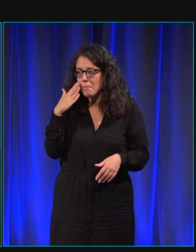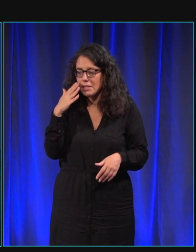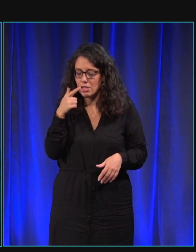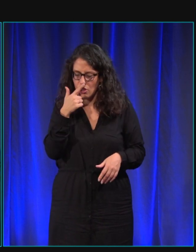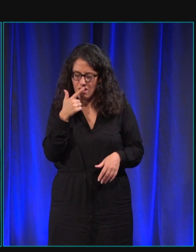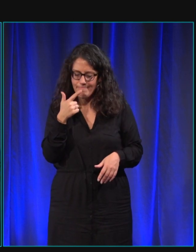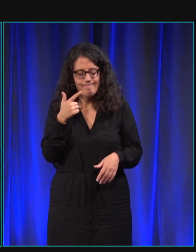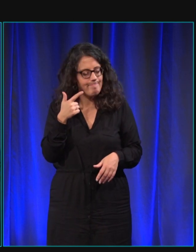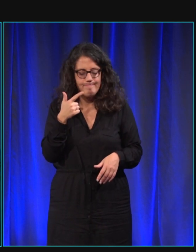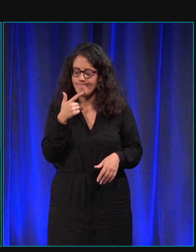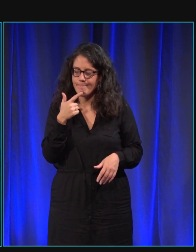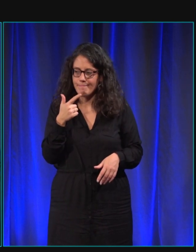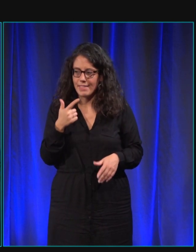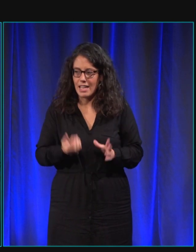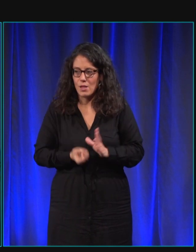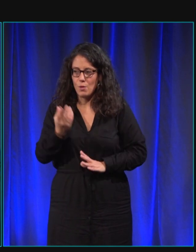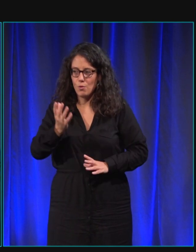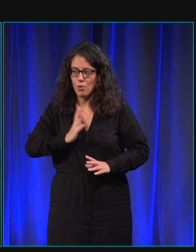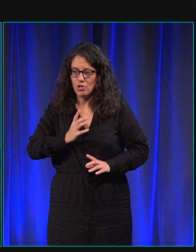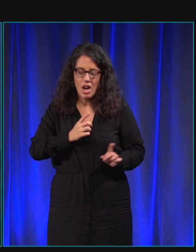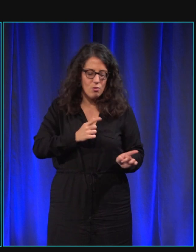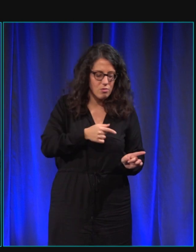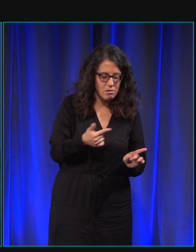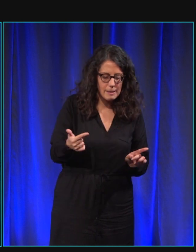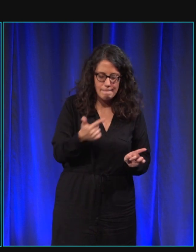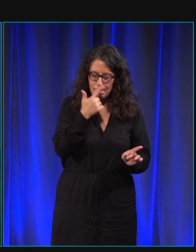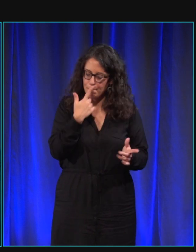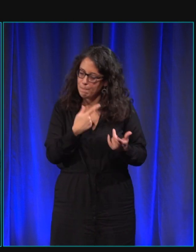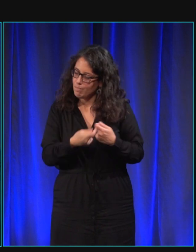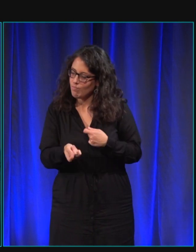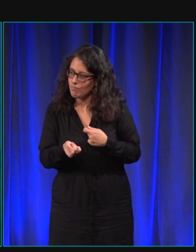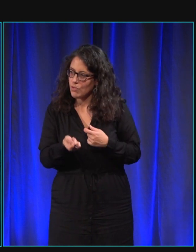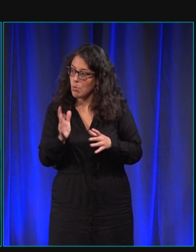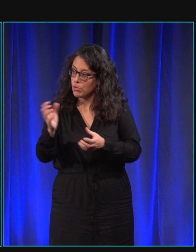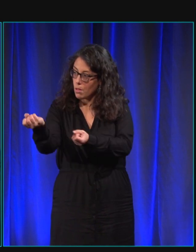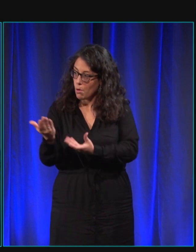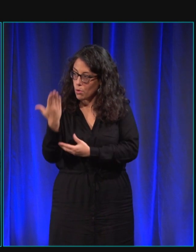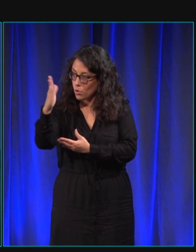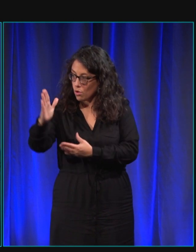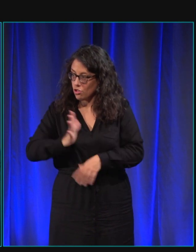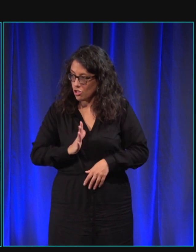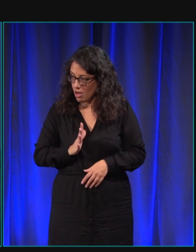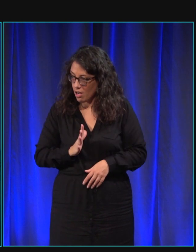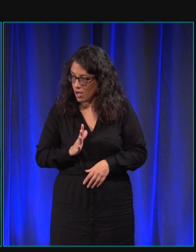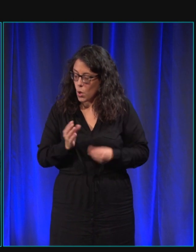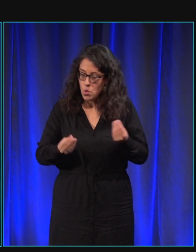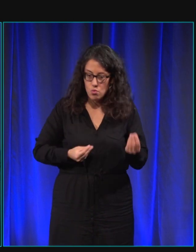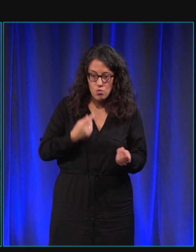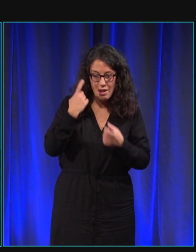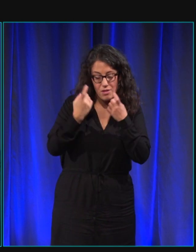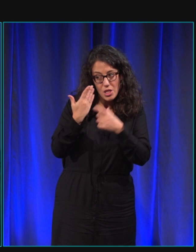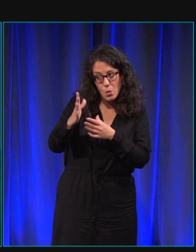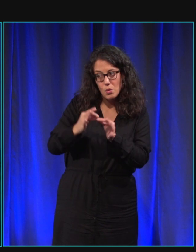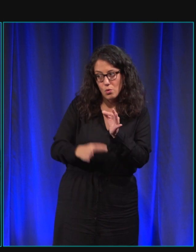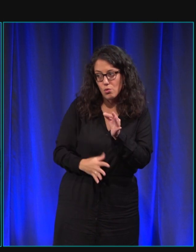ça ne va pas coller avec le chien retraité et bien ils vont peut-être nous en proposer un autre ou envisager une autre